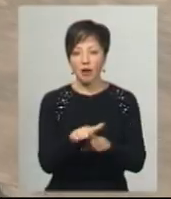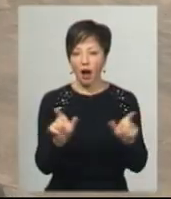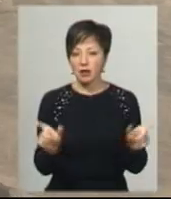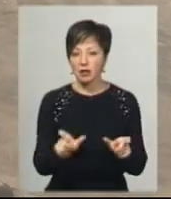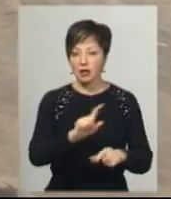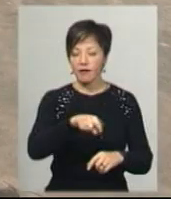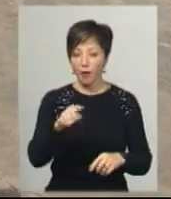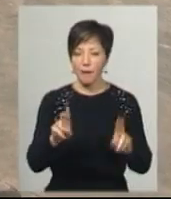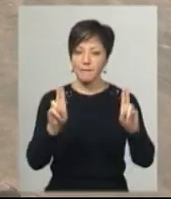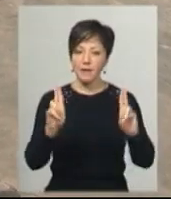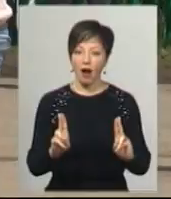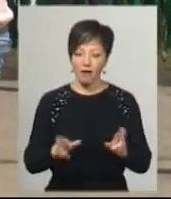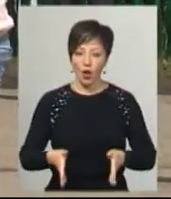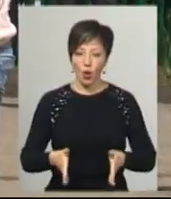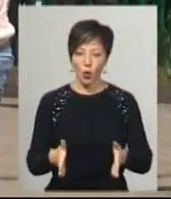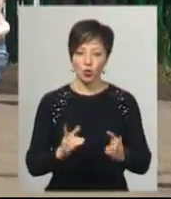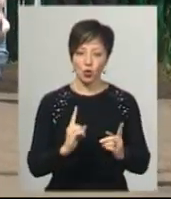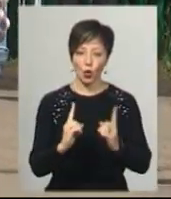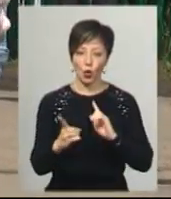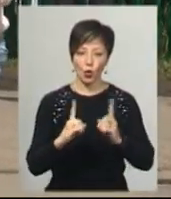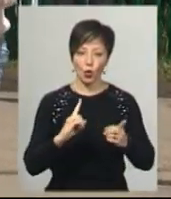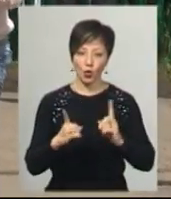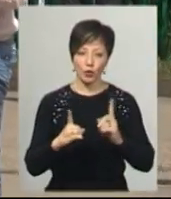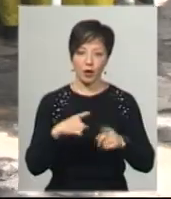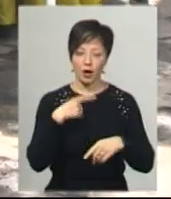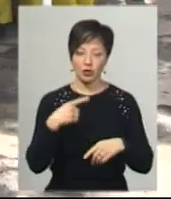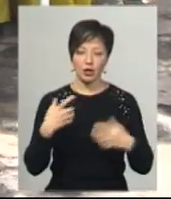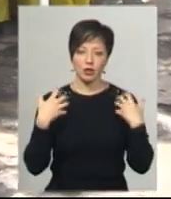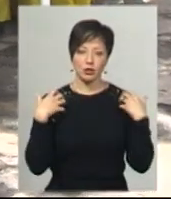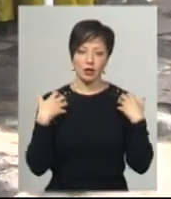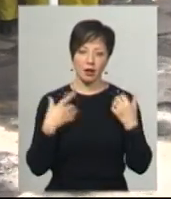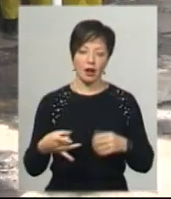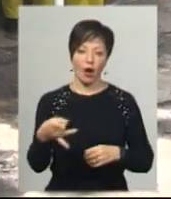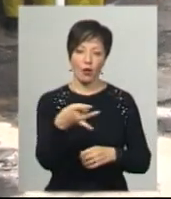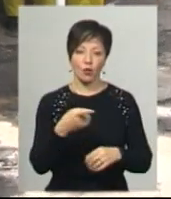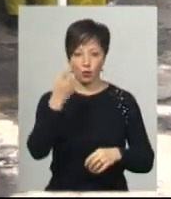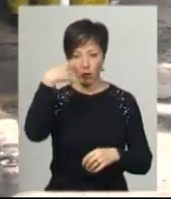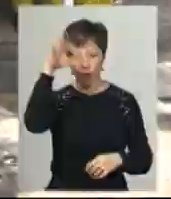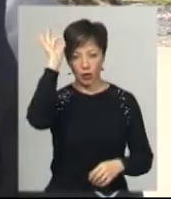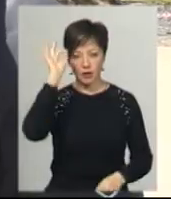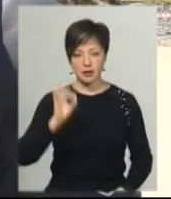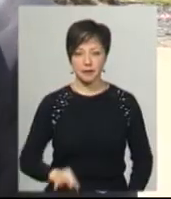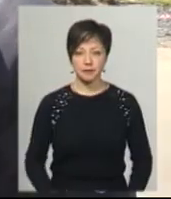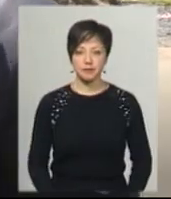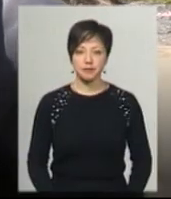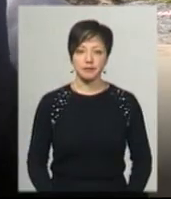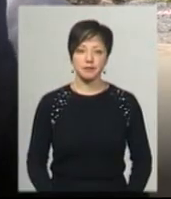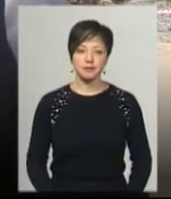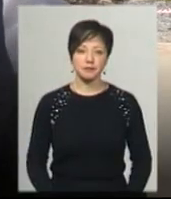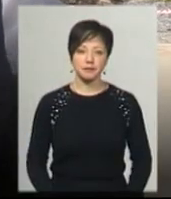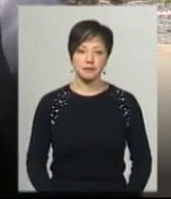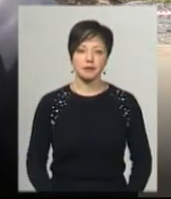вимог та правил дорожнього руху, говорить начальник районного сектору превенції ГУНП Хмельницькій області Олександр Тащук. Перша наша